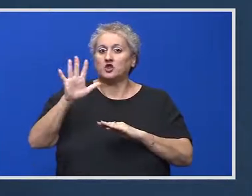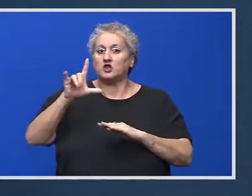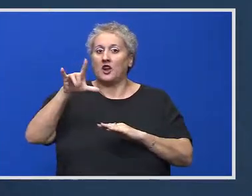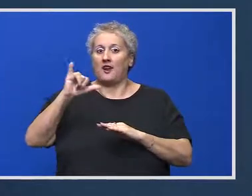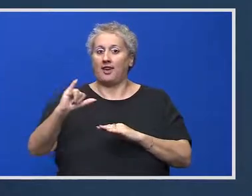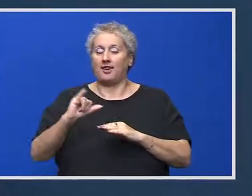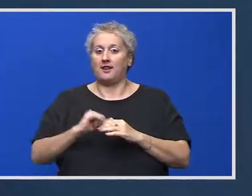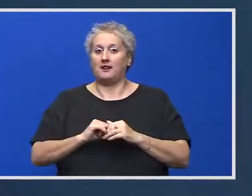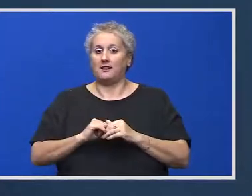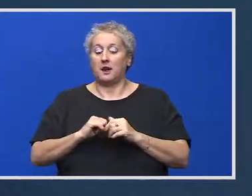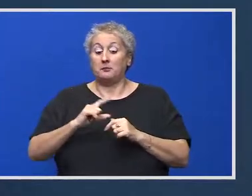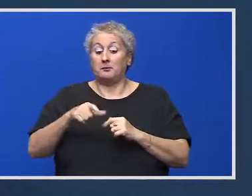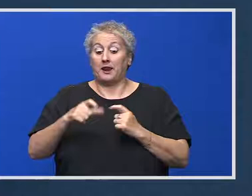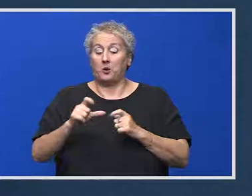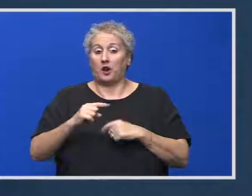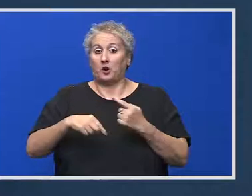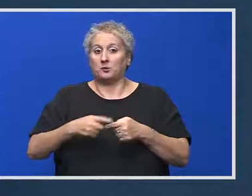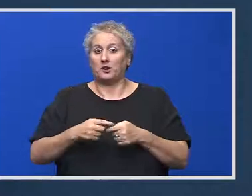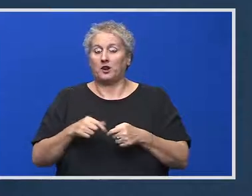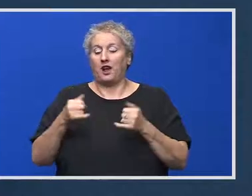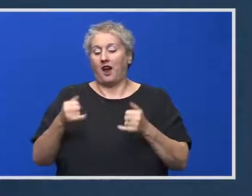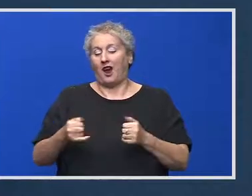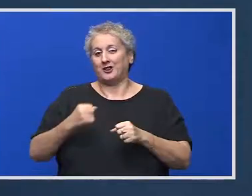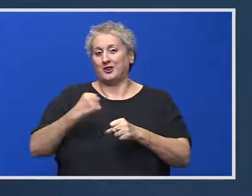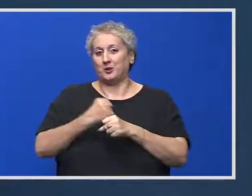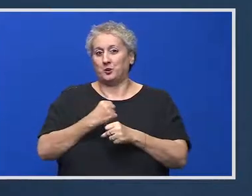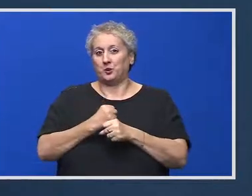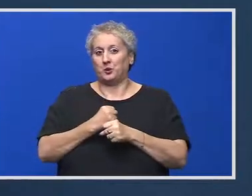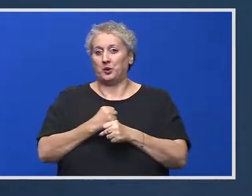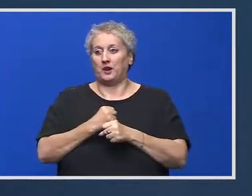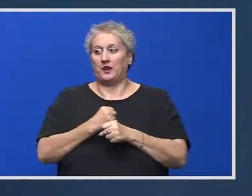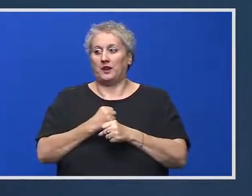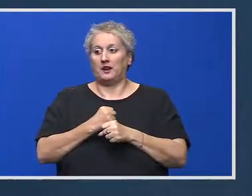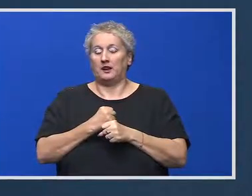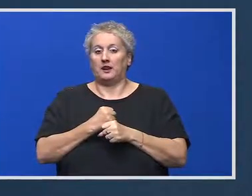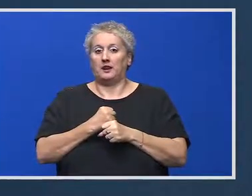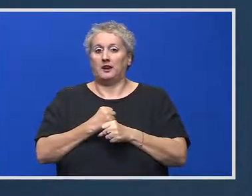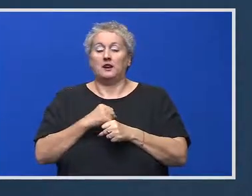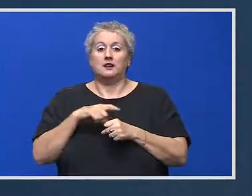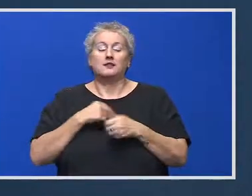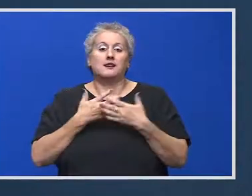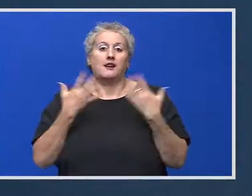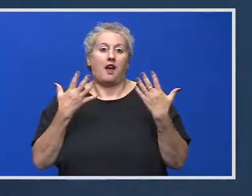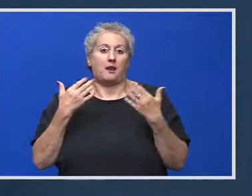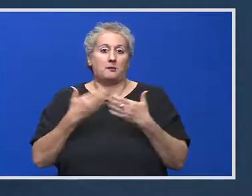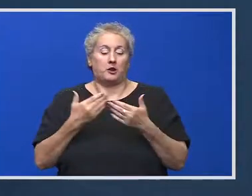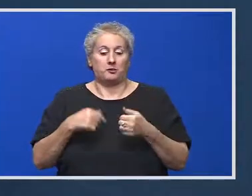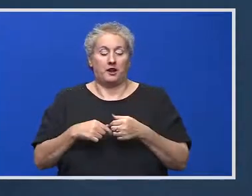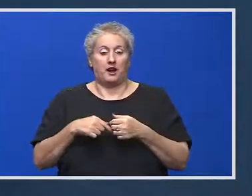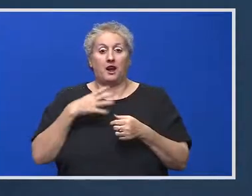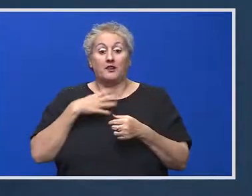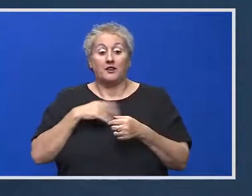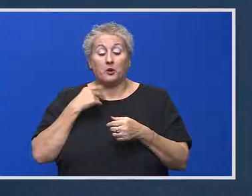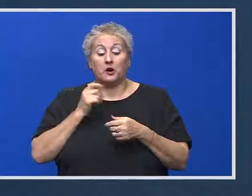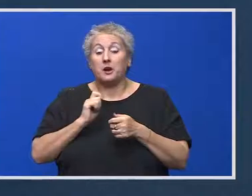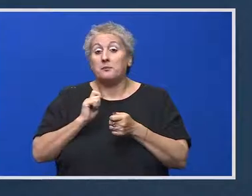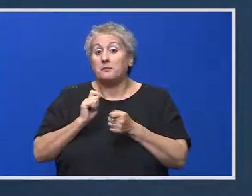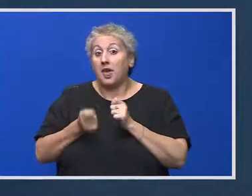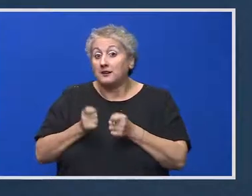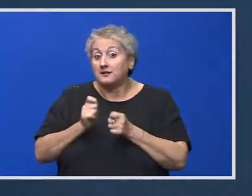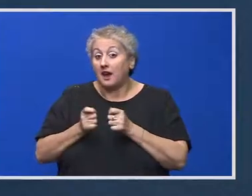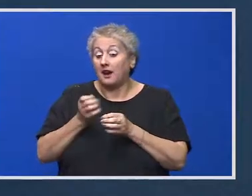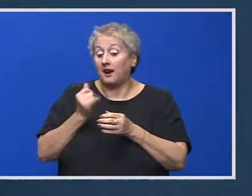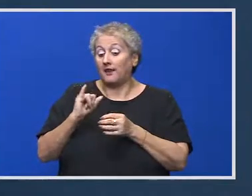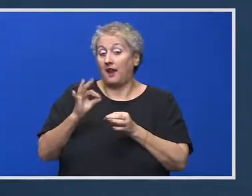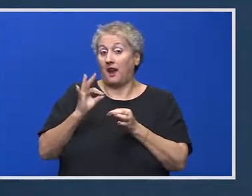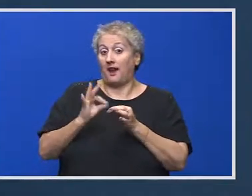următoare? Aici lucrurile sunt foarte clare pentru mine. Prețurile sunt determinate de piață într-o